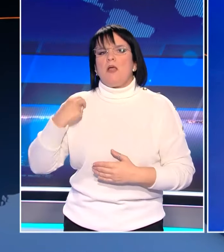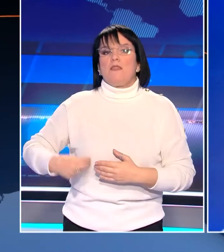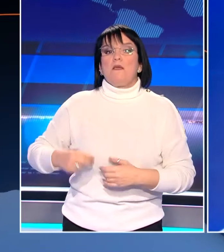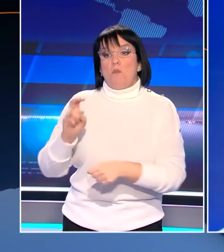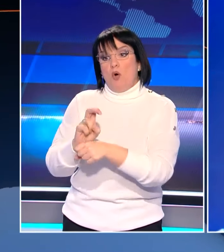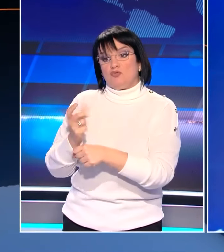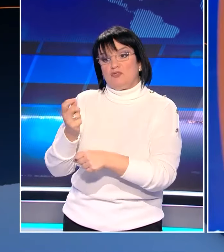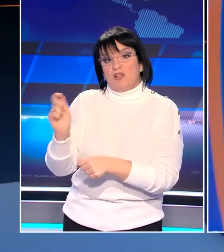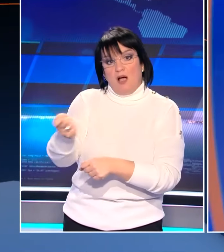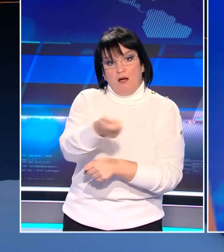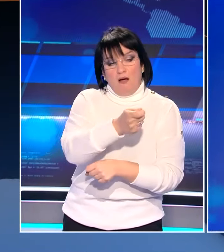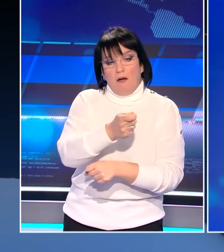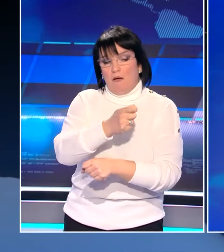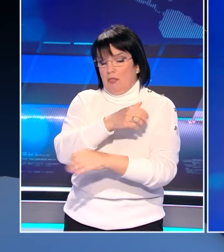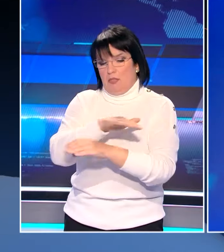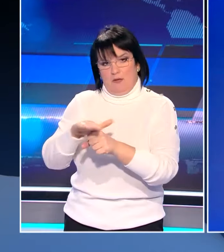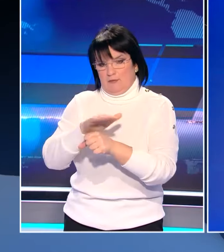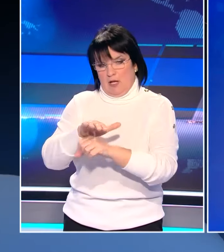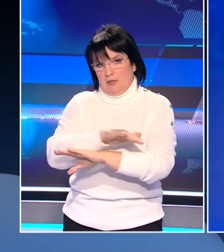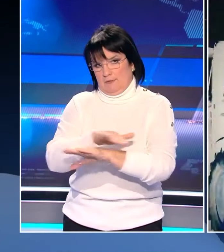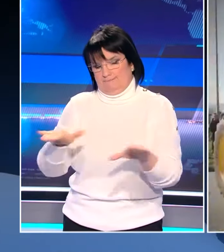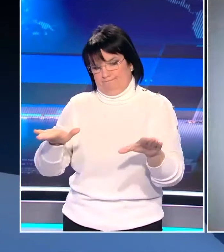περιθώρια για επιπλέον μέτρα έχουν εξαντληθεί.